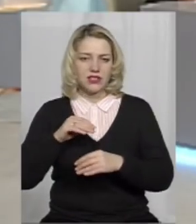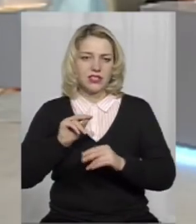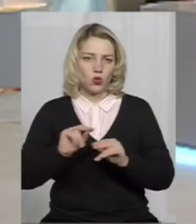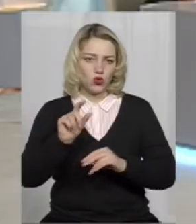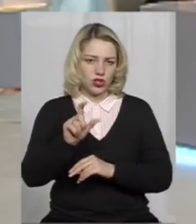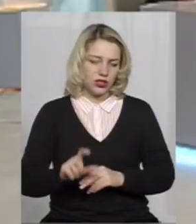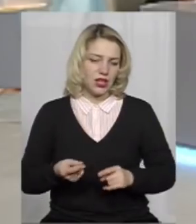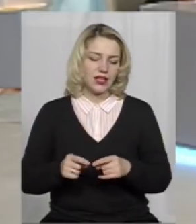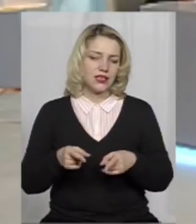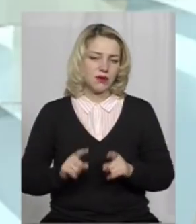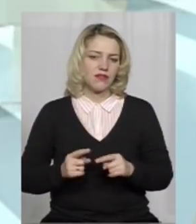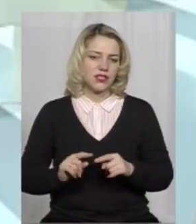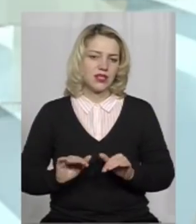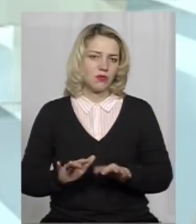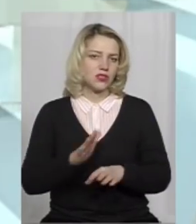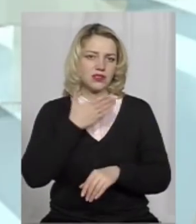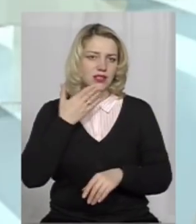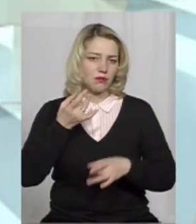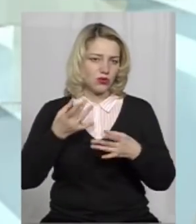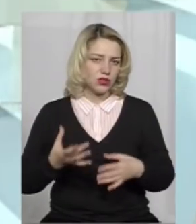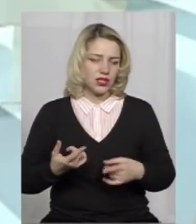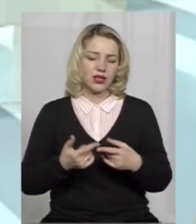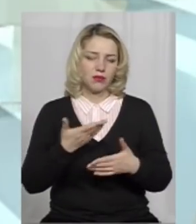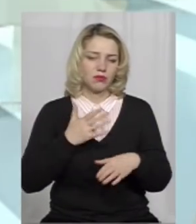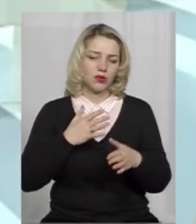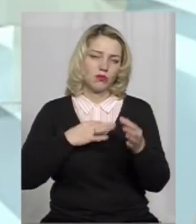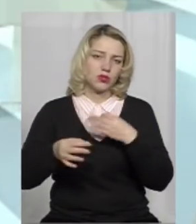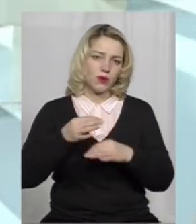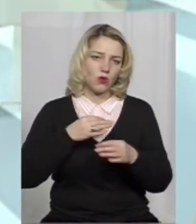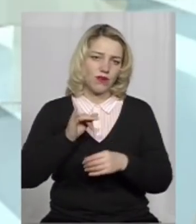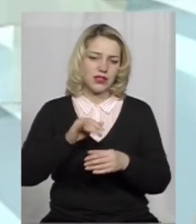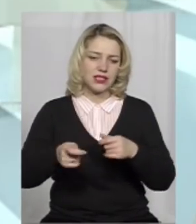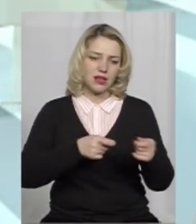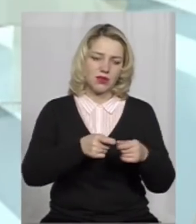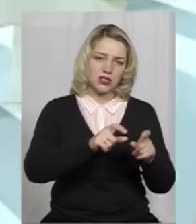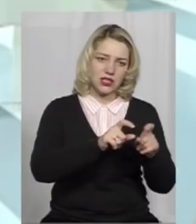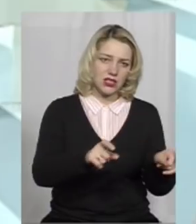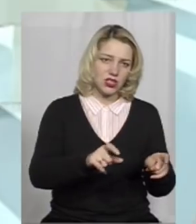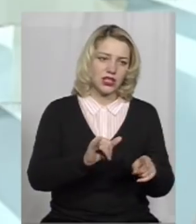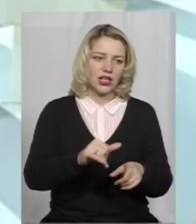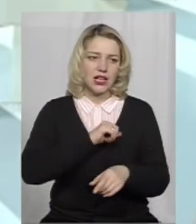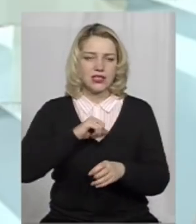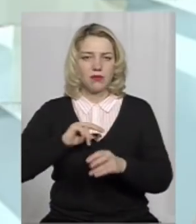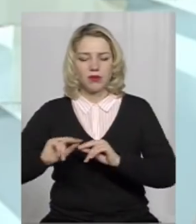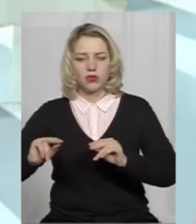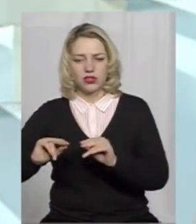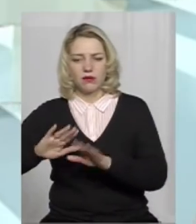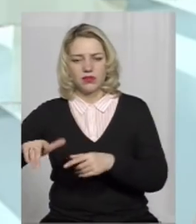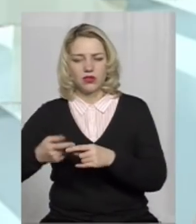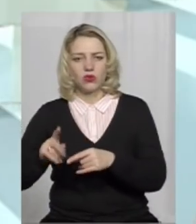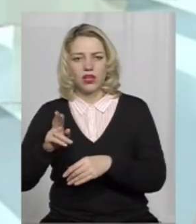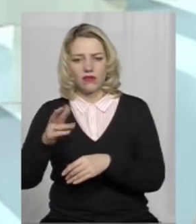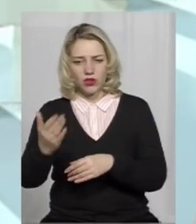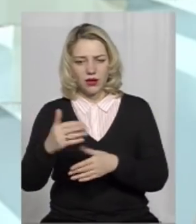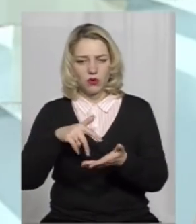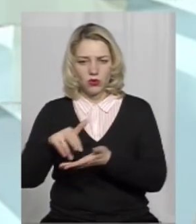Насправді цей процес непростий, і ми будемо спілкуватися як із адміністрацією шкіл, з самими учителями після того, коли